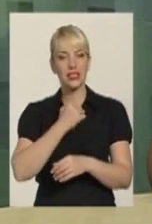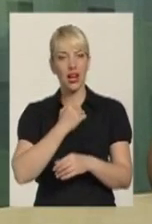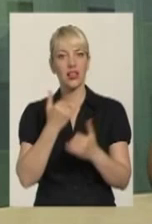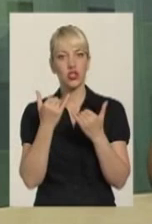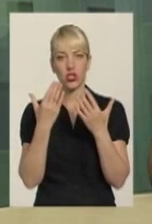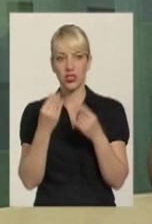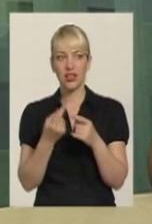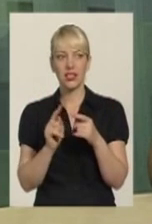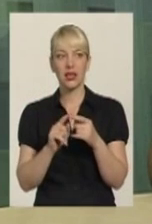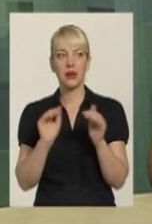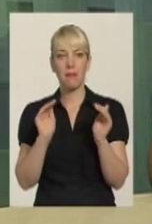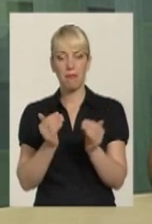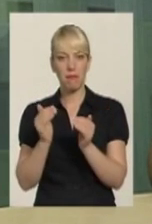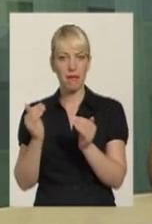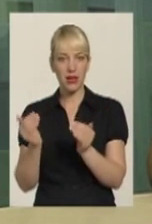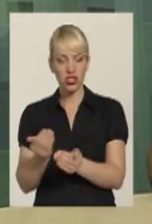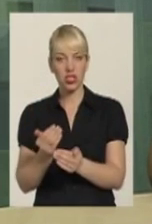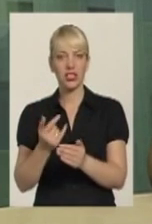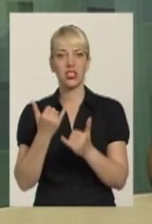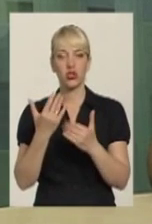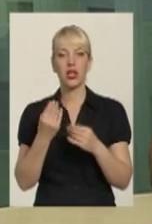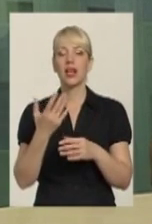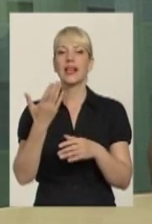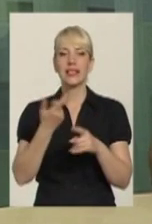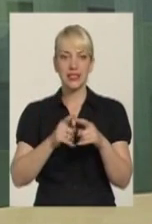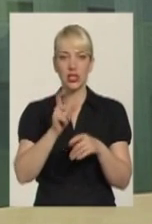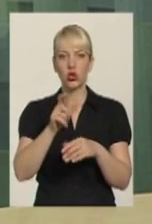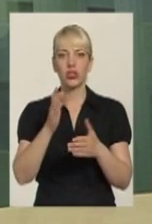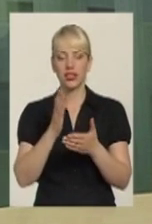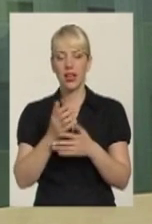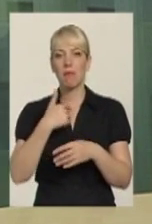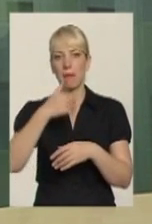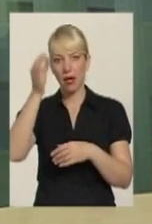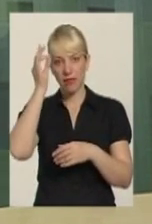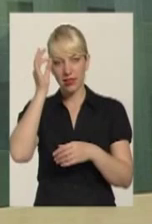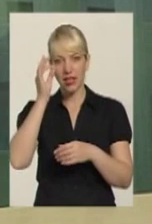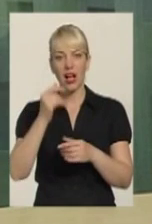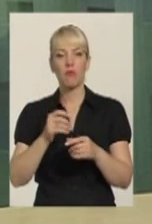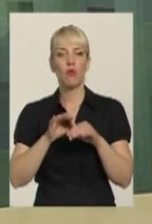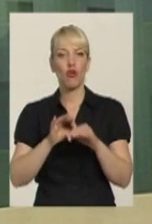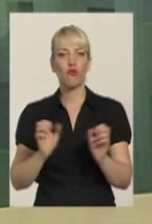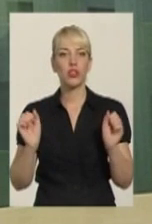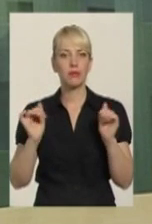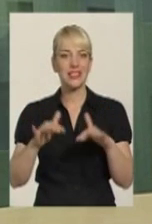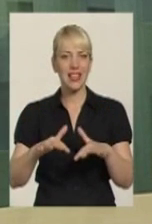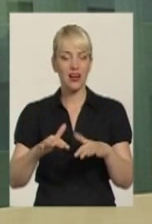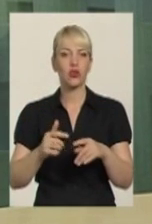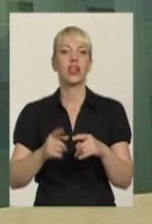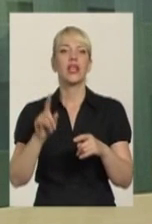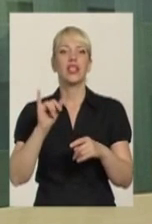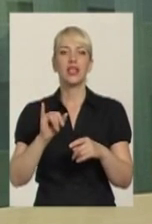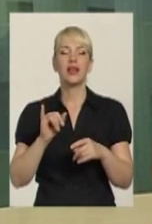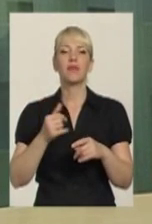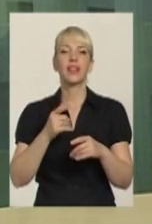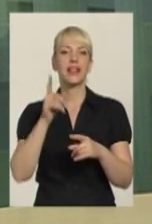на сьогоднішній день, але вони є, ми пам'ятаємо, ми збираємося, ми проводимо заходи, і тому ми завжди відкриті. Єврейська громада